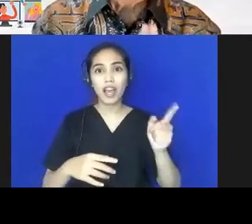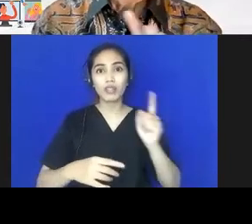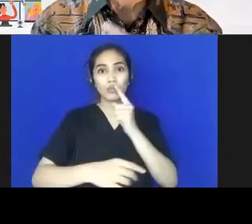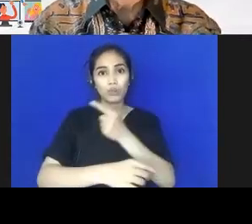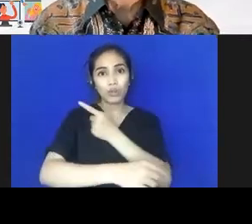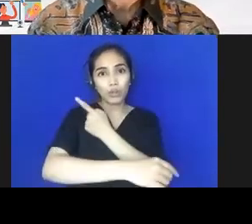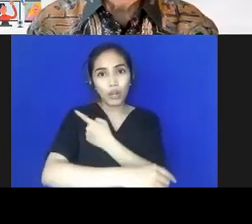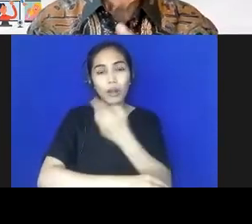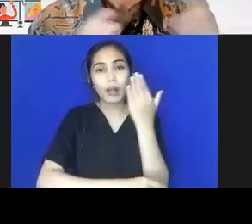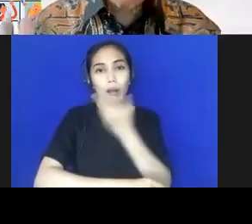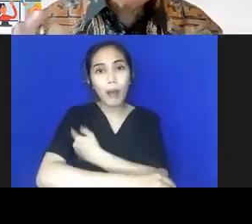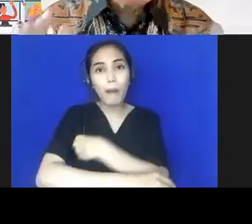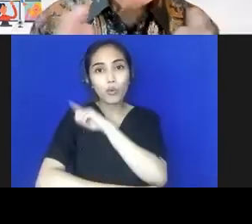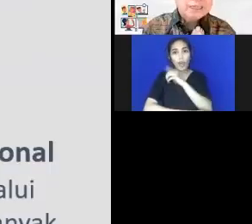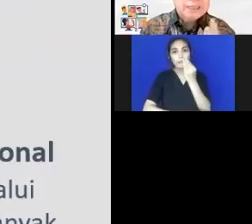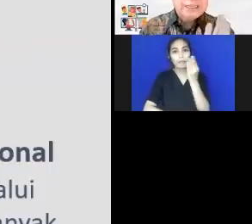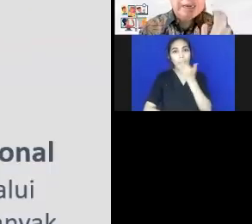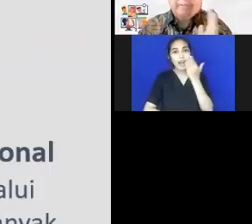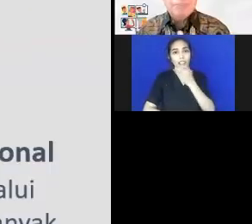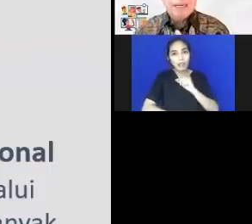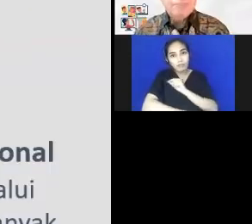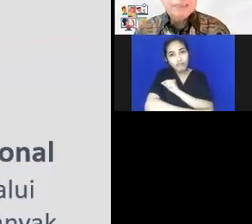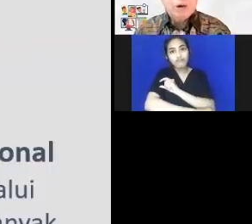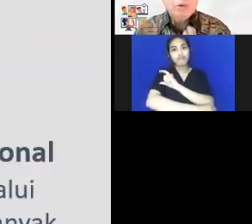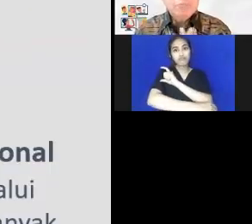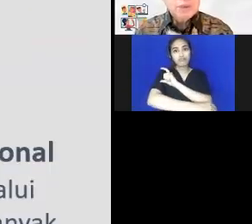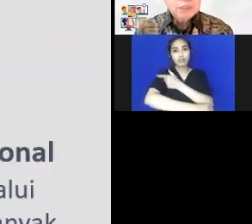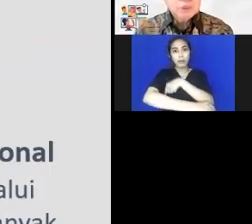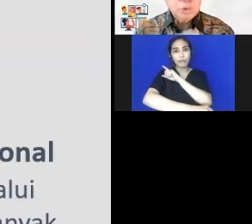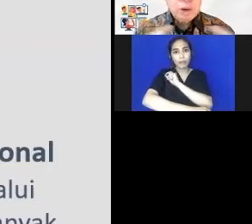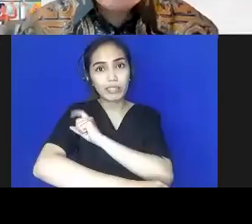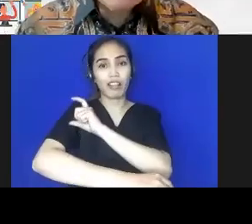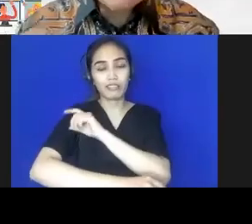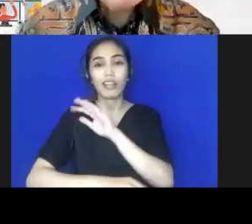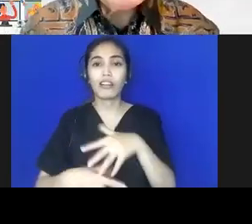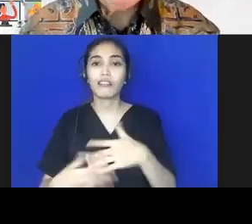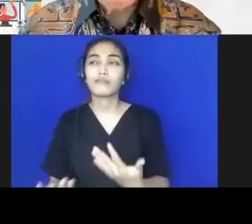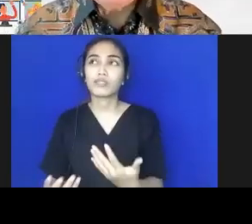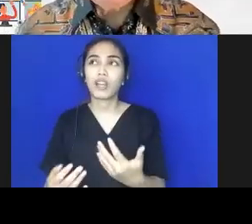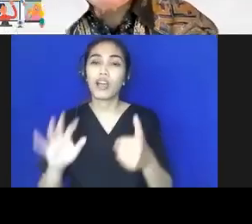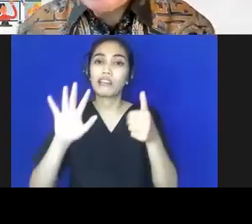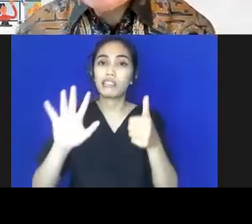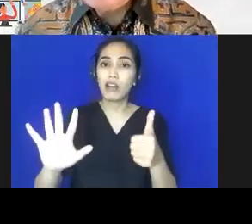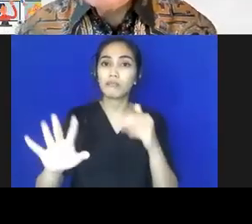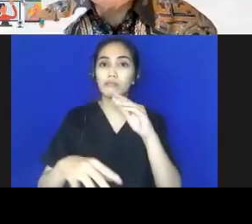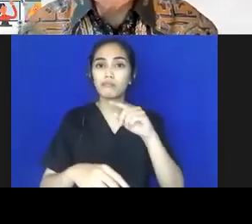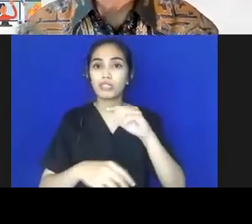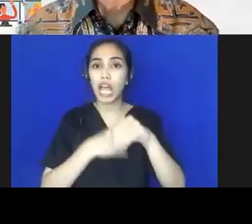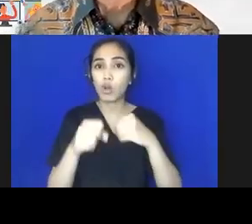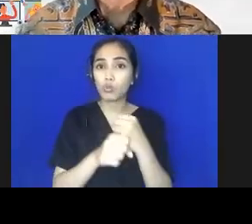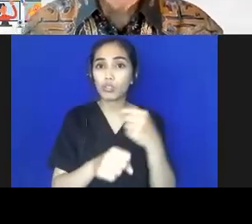tentu harapan kita pada usia yang ditinggi nanti, 6 sampai 8 tahun, tentu hal-hal ini menjadi makin